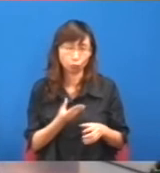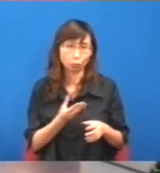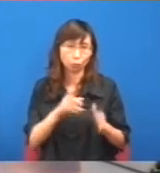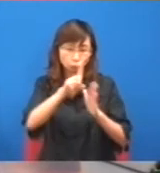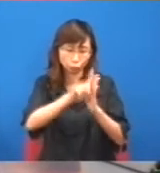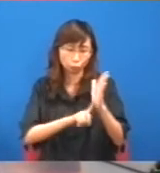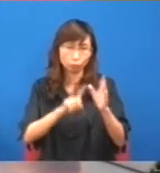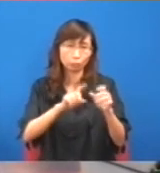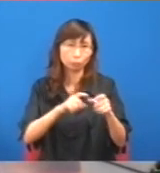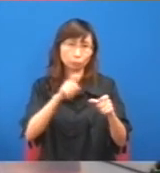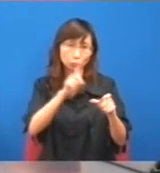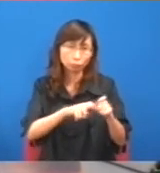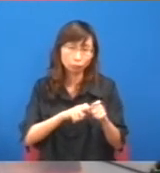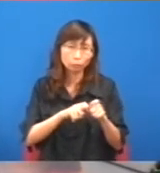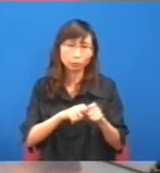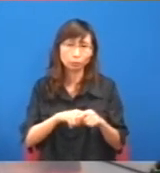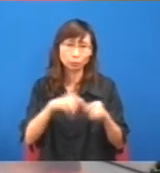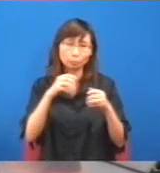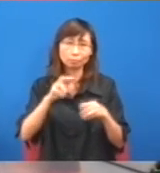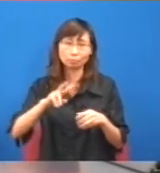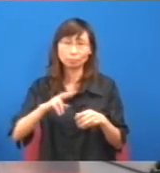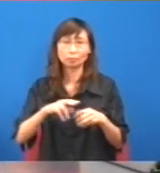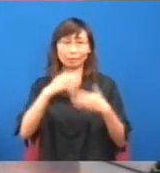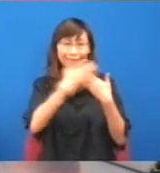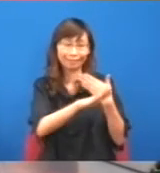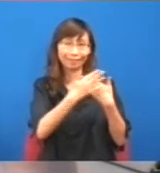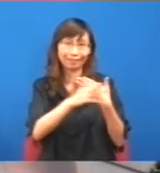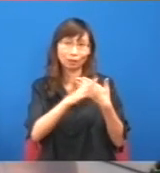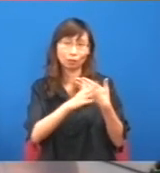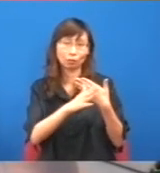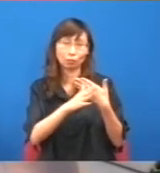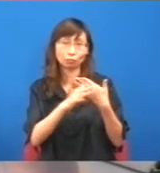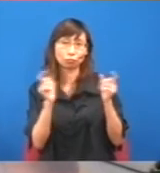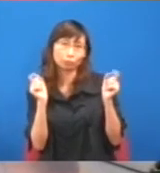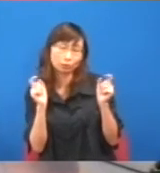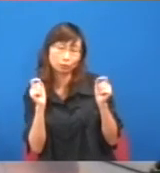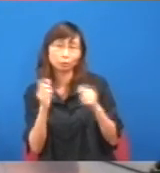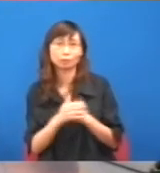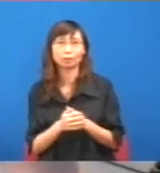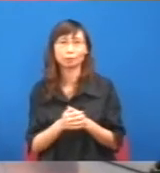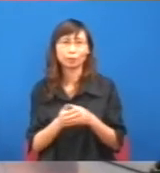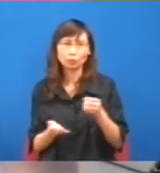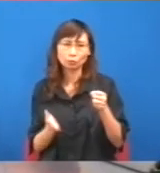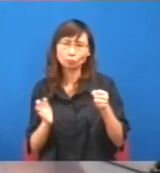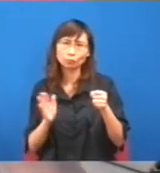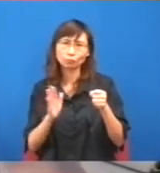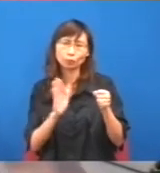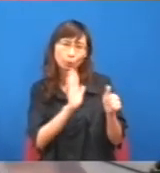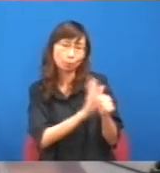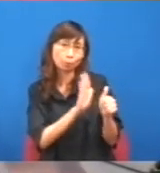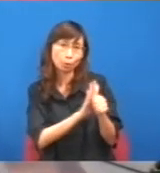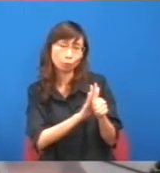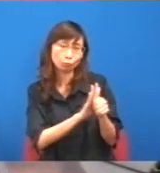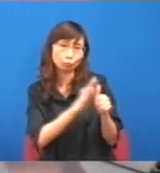派新出來的意義,即是說,既然我們保底的時候,就令到